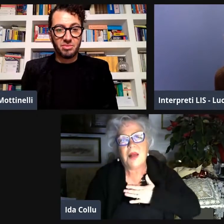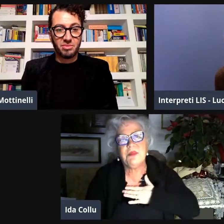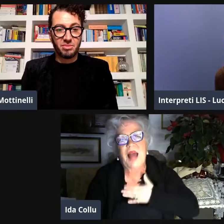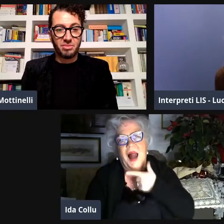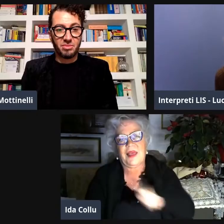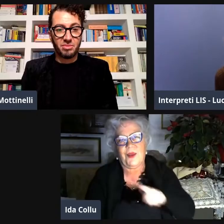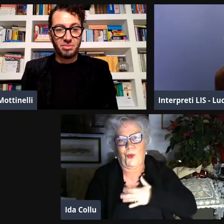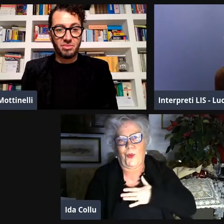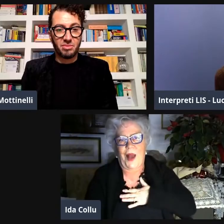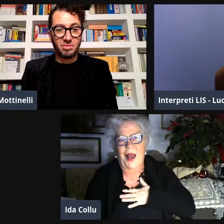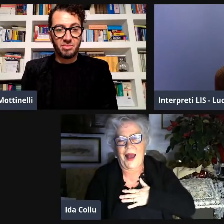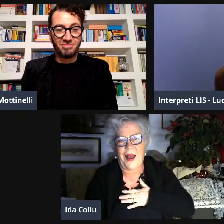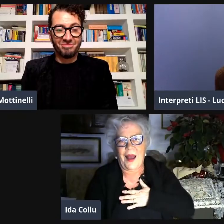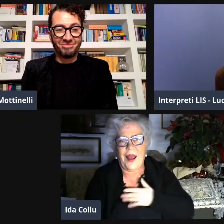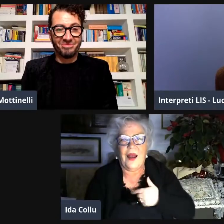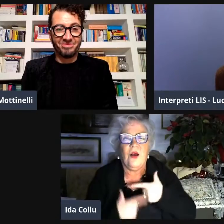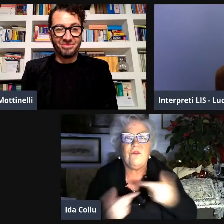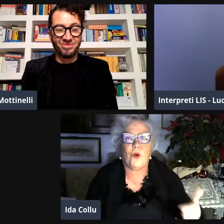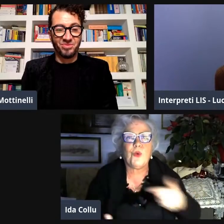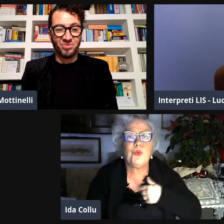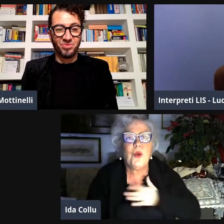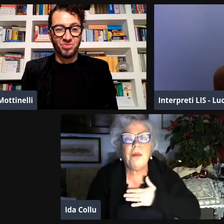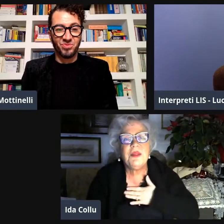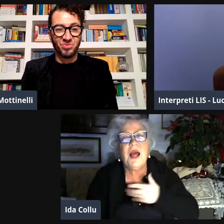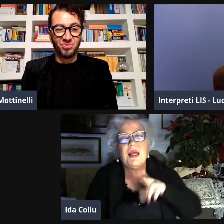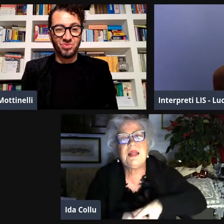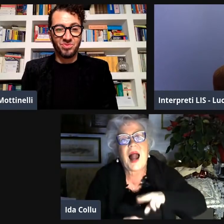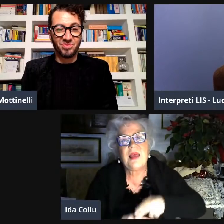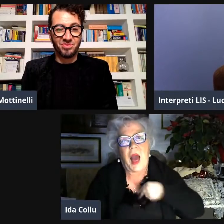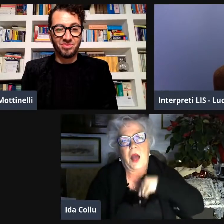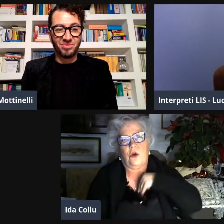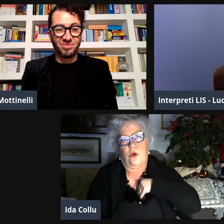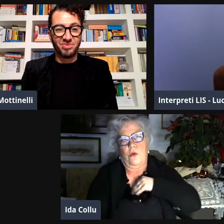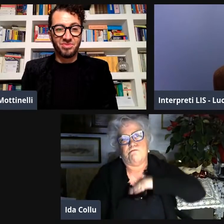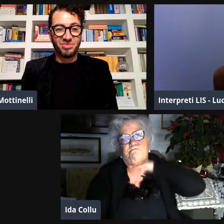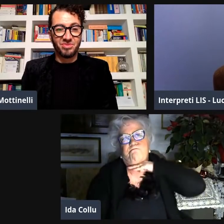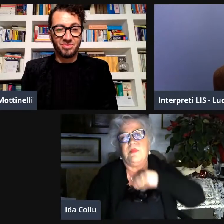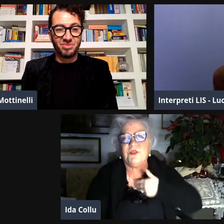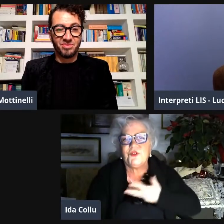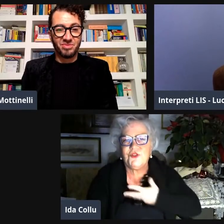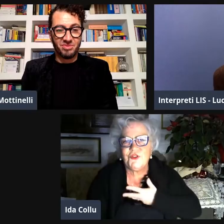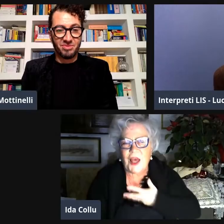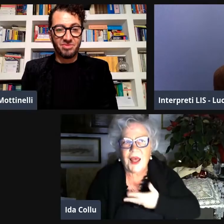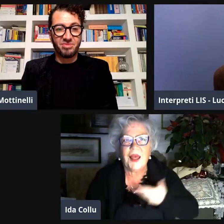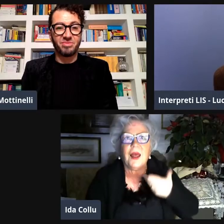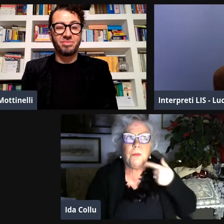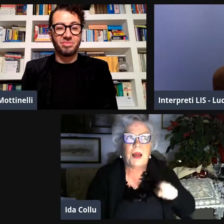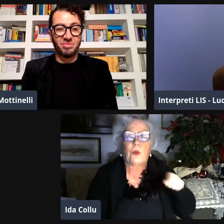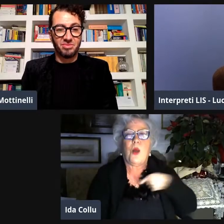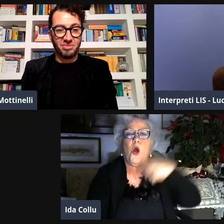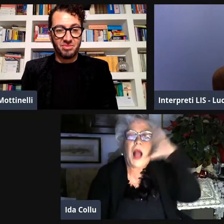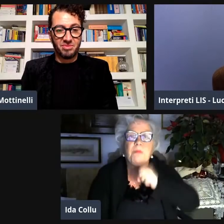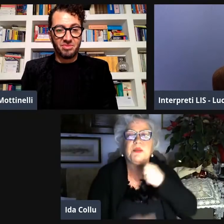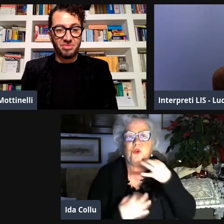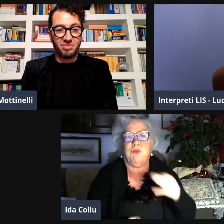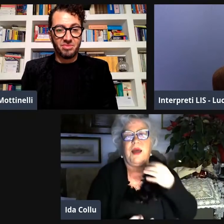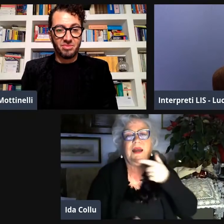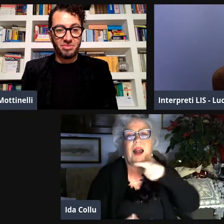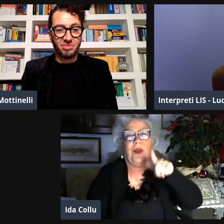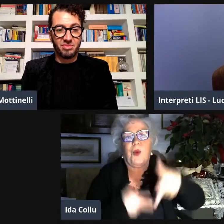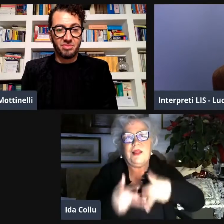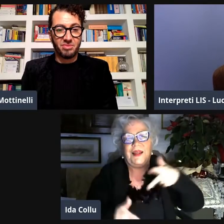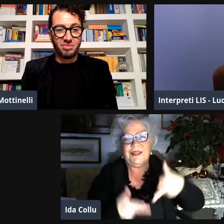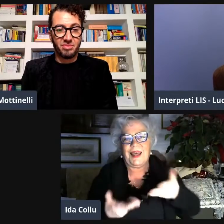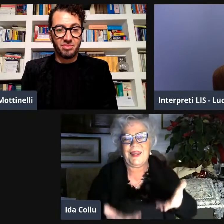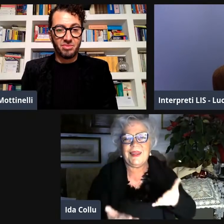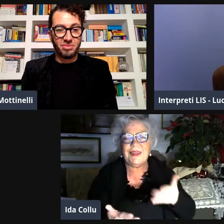era la mia lingua madre però poi io sono stata fortunata perché comunque avevo una grande competenza in italiano